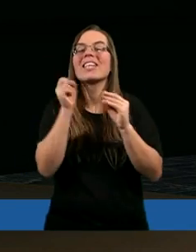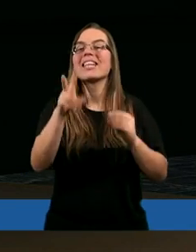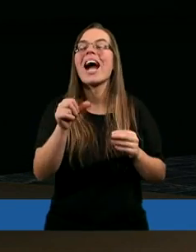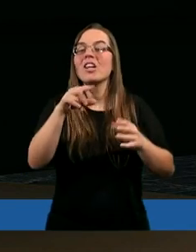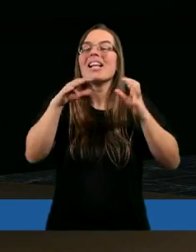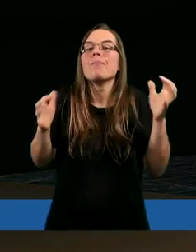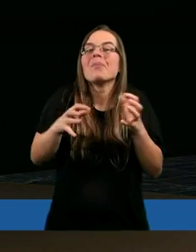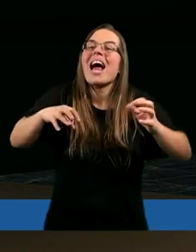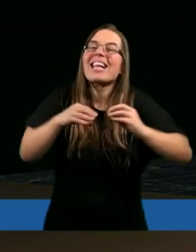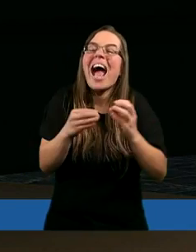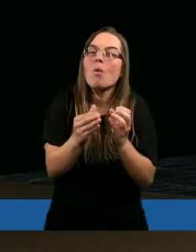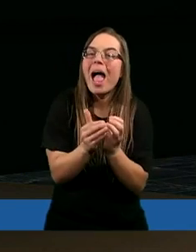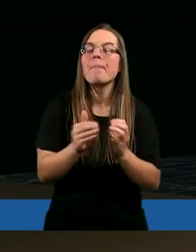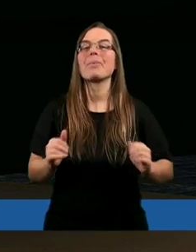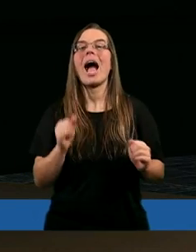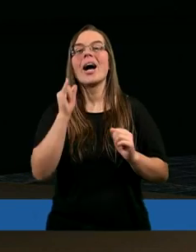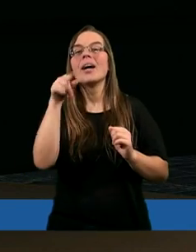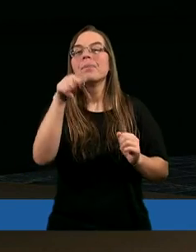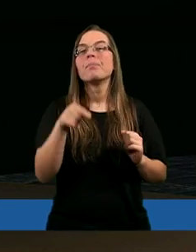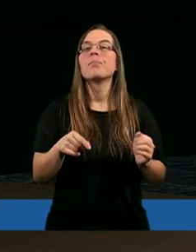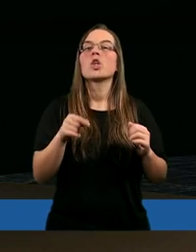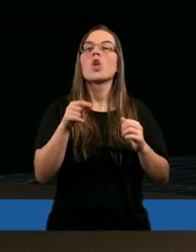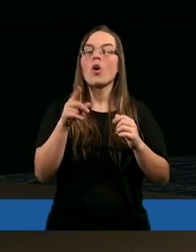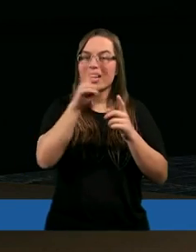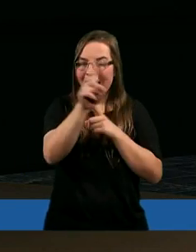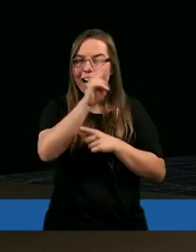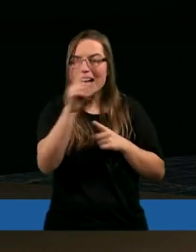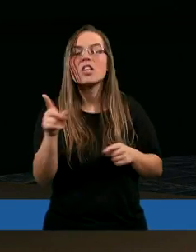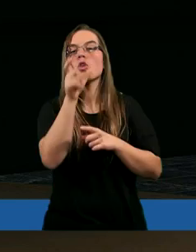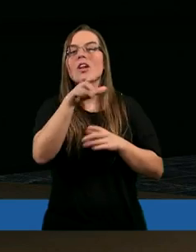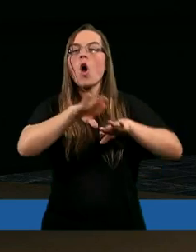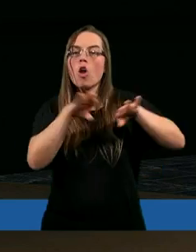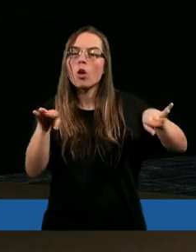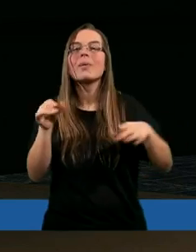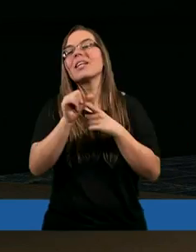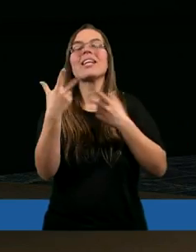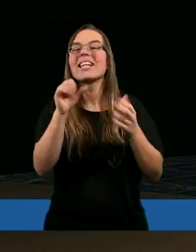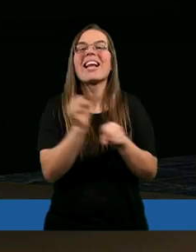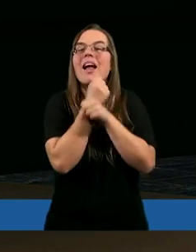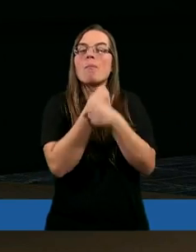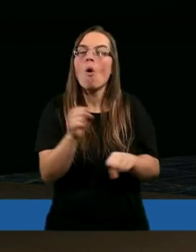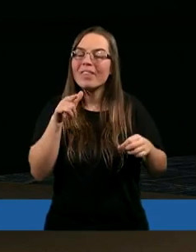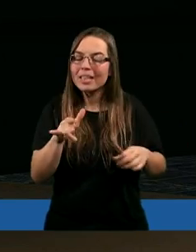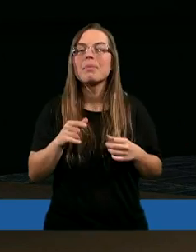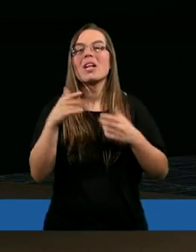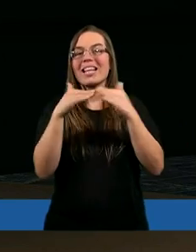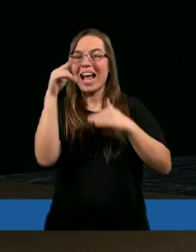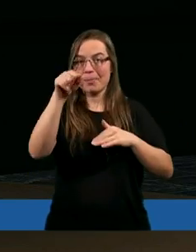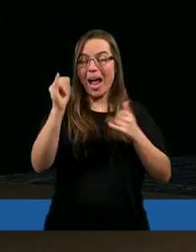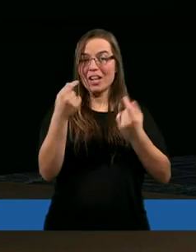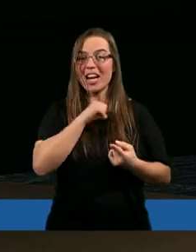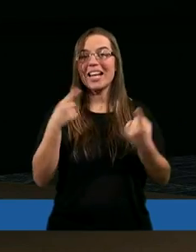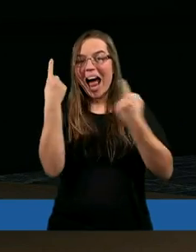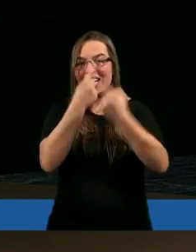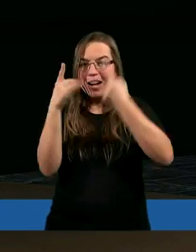zazębia, więc ten plan Boży dla nas, dla każdego z osobna jest niesamowity, gdy tak się nad tym zastanowimy, że